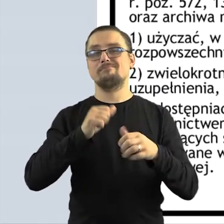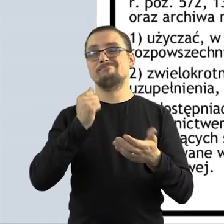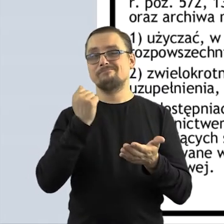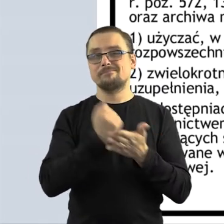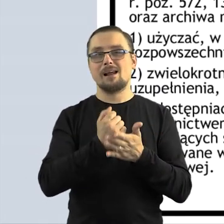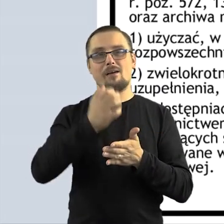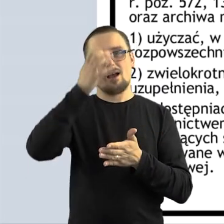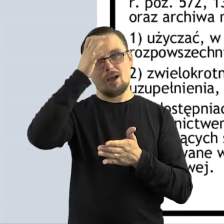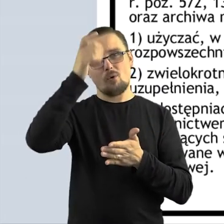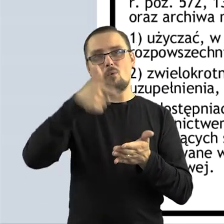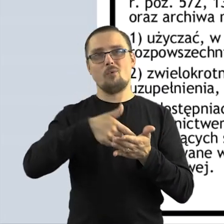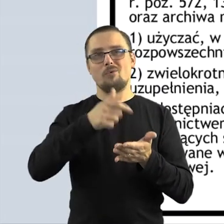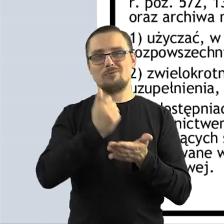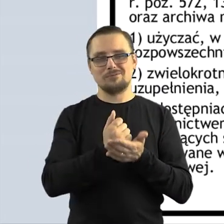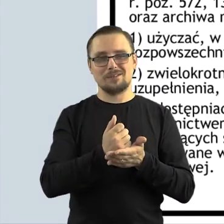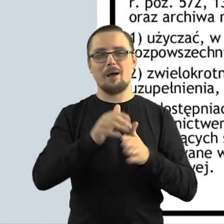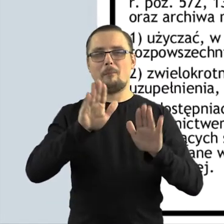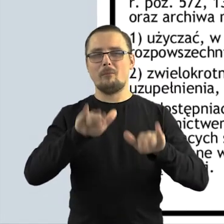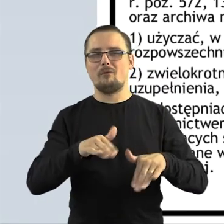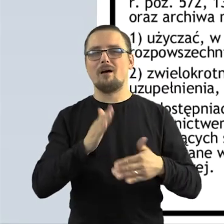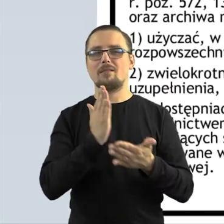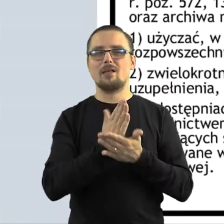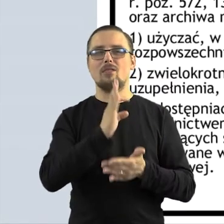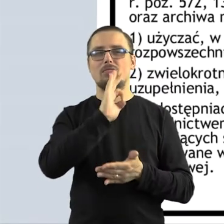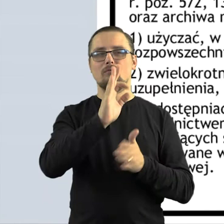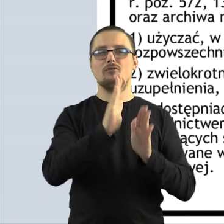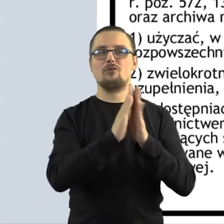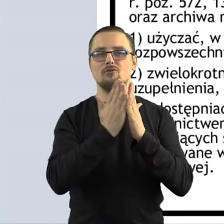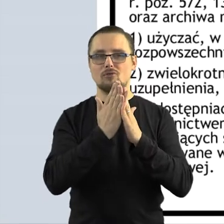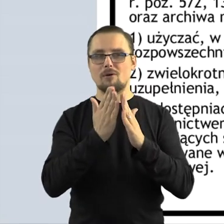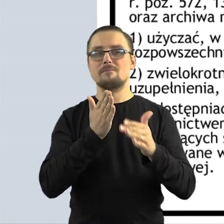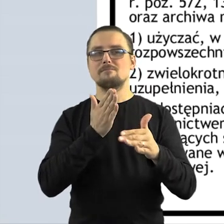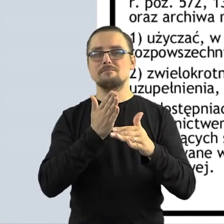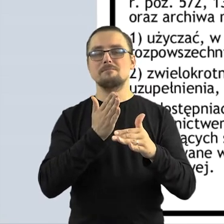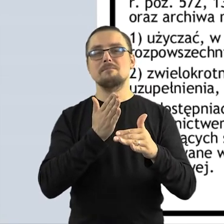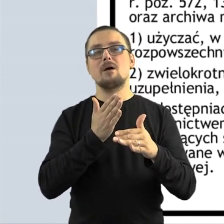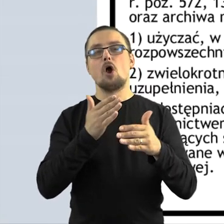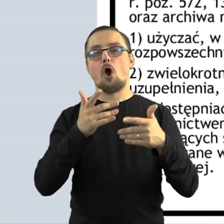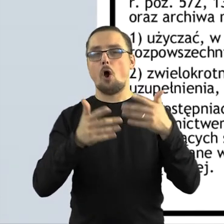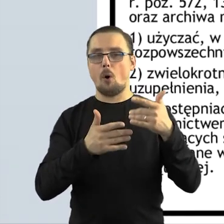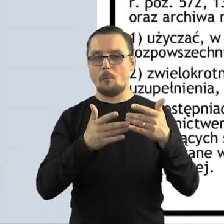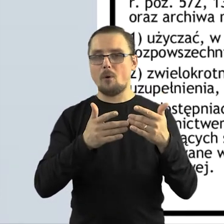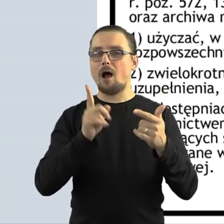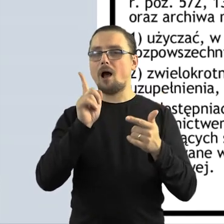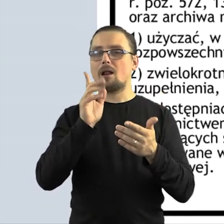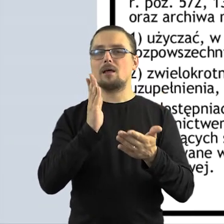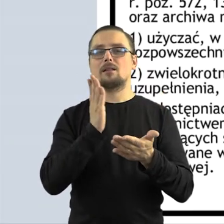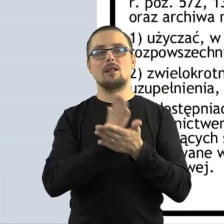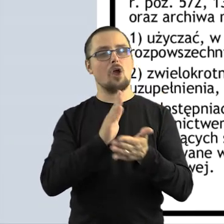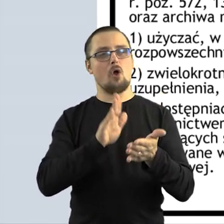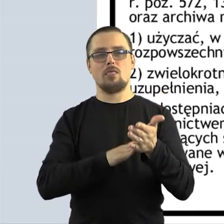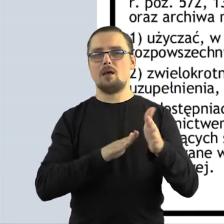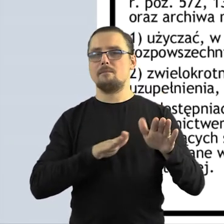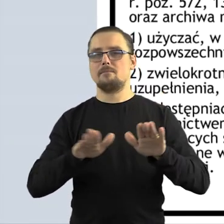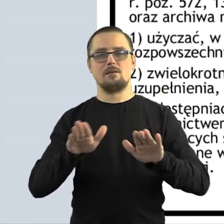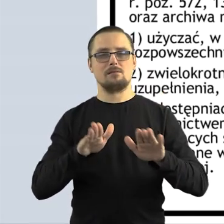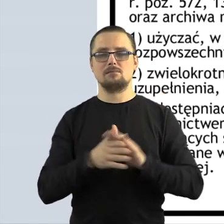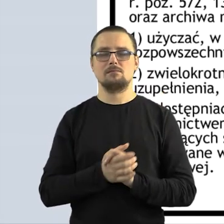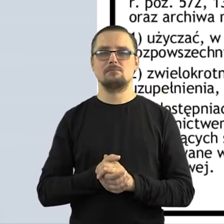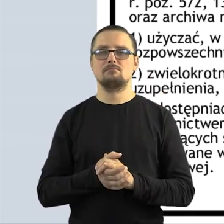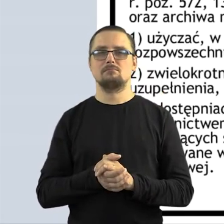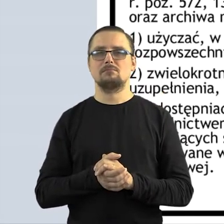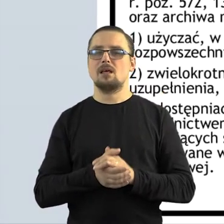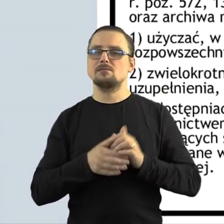przewiduje, że Państwo mogą udostępniać swoje książki na przykład w formie elektronicznej, które posiadają, ale tylko na komputerach, które są